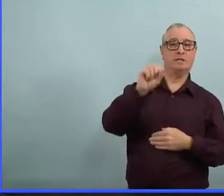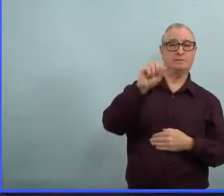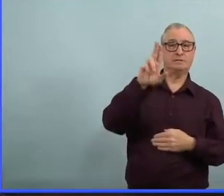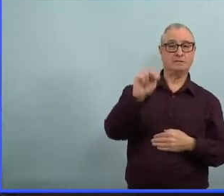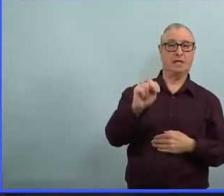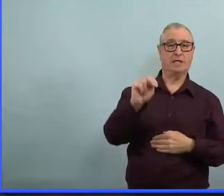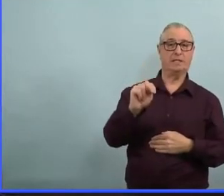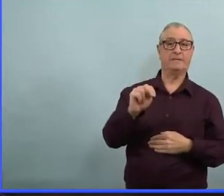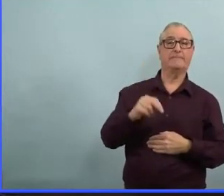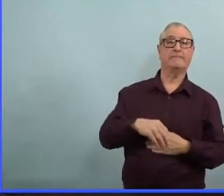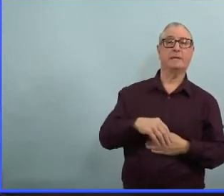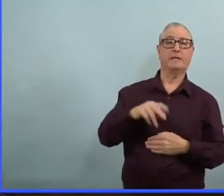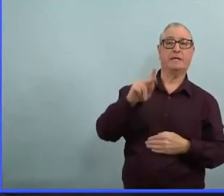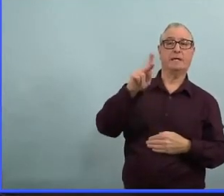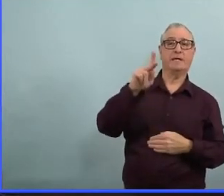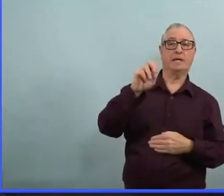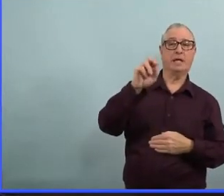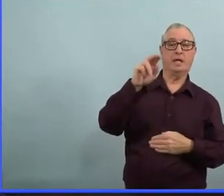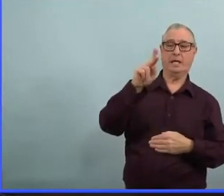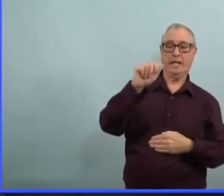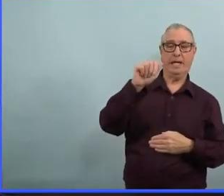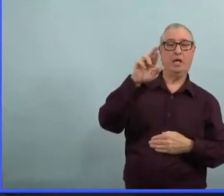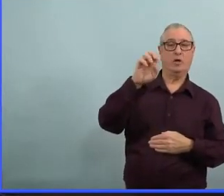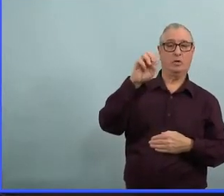bonjour tout le monde et merci